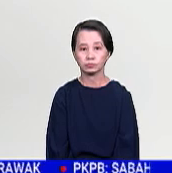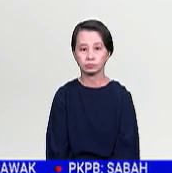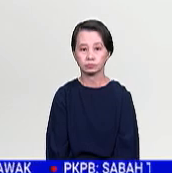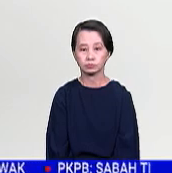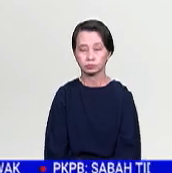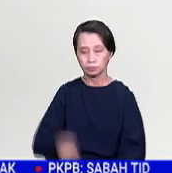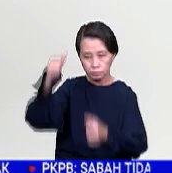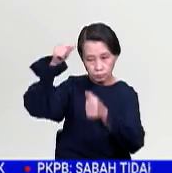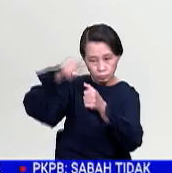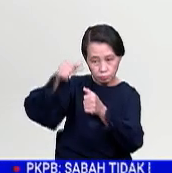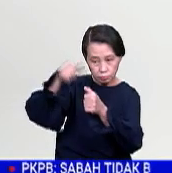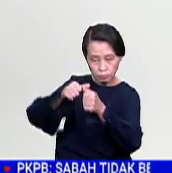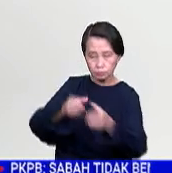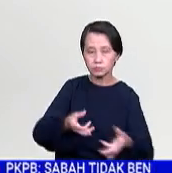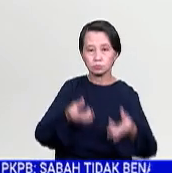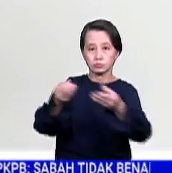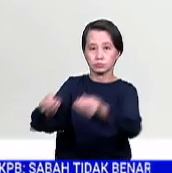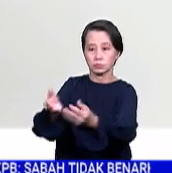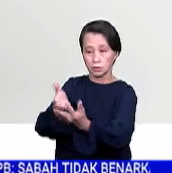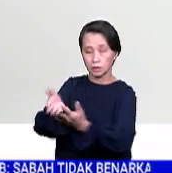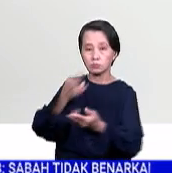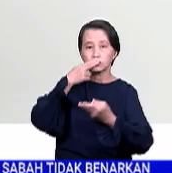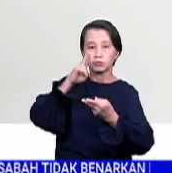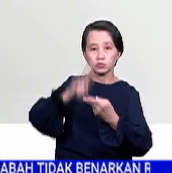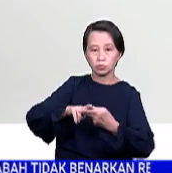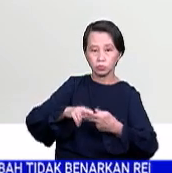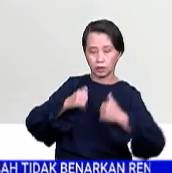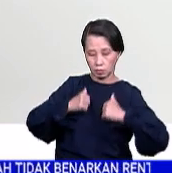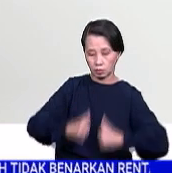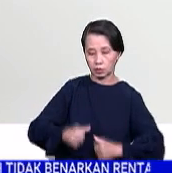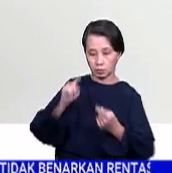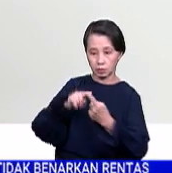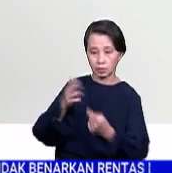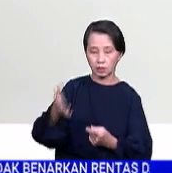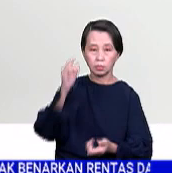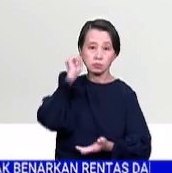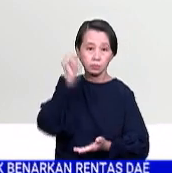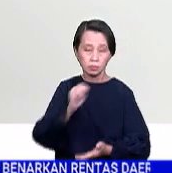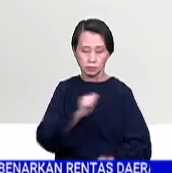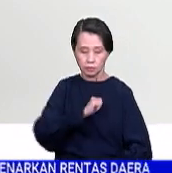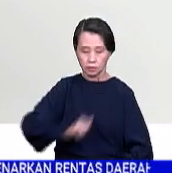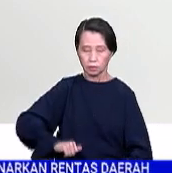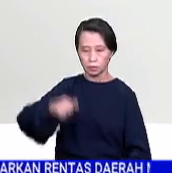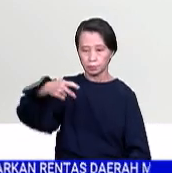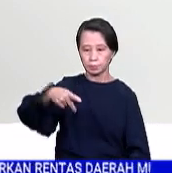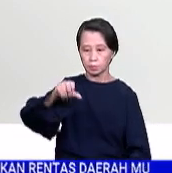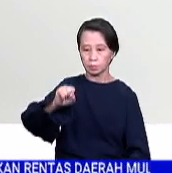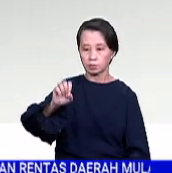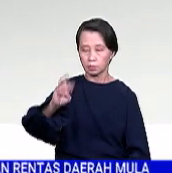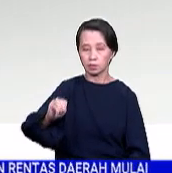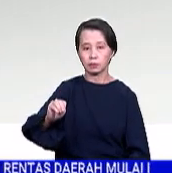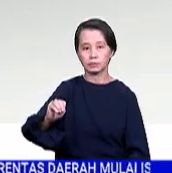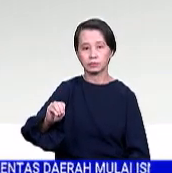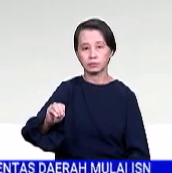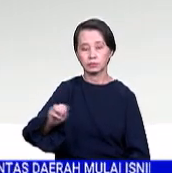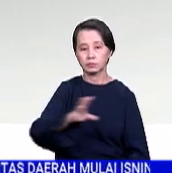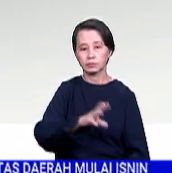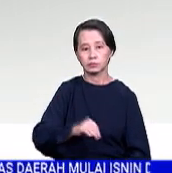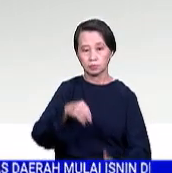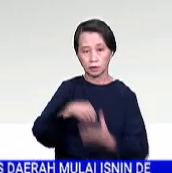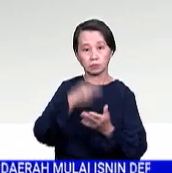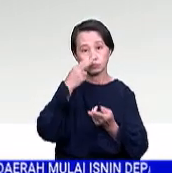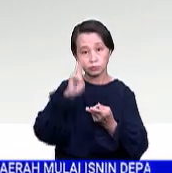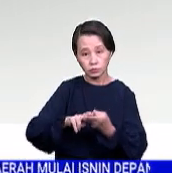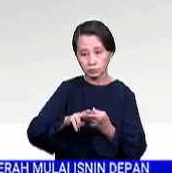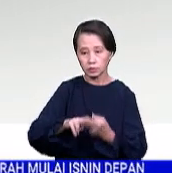Peringatan tersebut disampaikan melalui surat yang dialamatkan kepada Setiausaha Agung PSM, Dato' Abidullah Saleh. Dalam